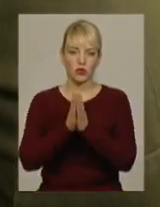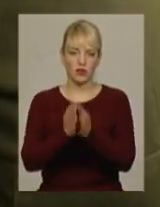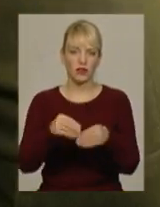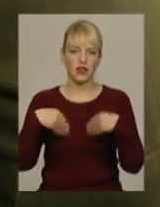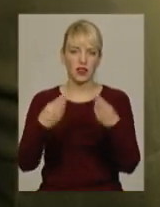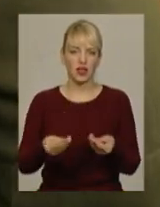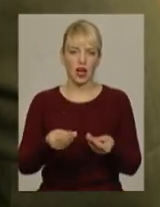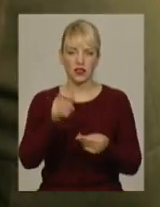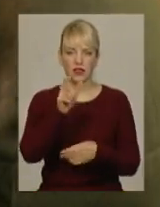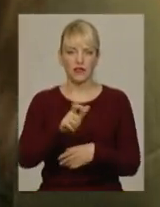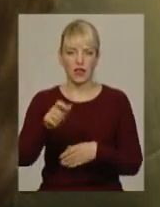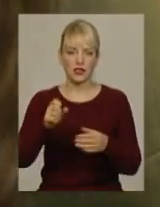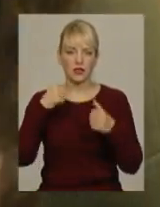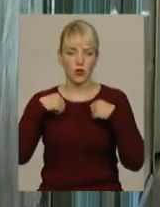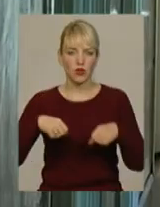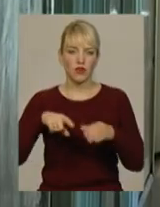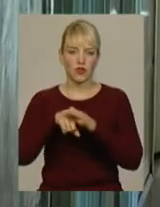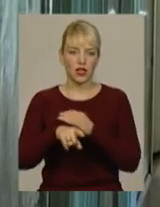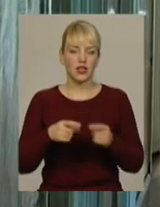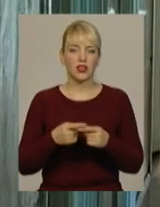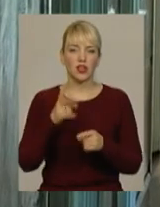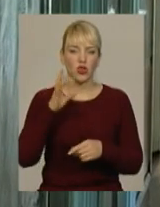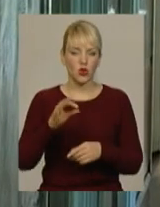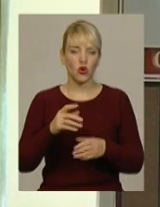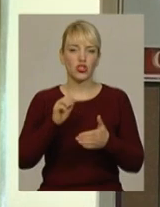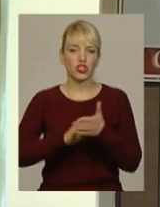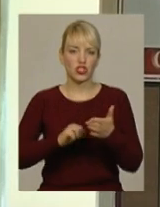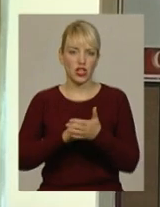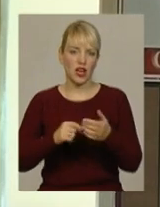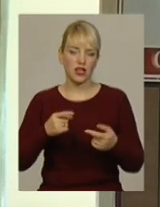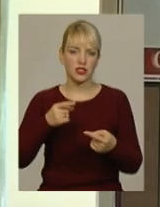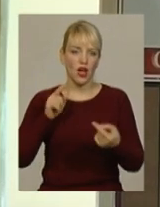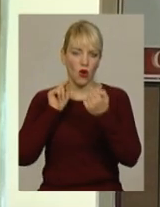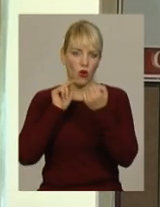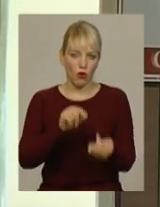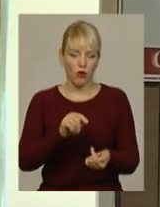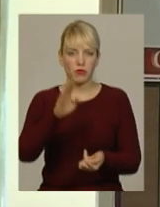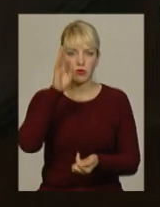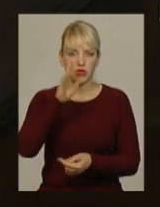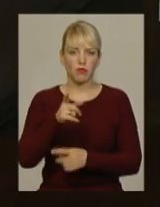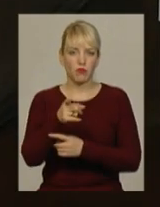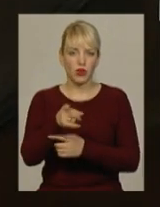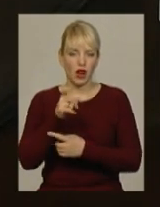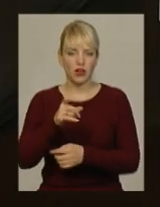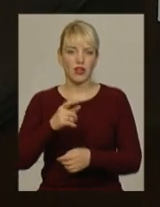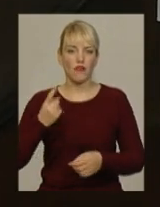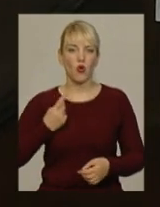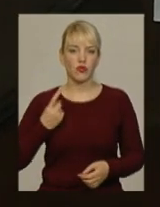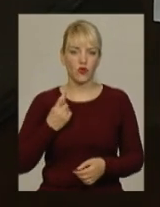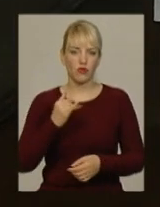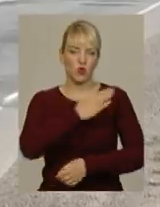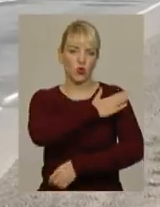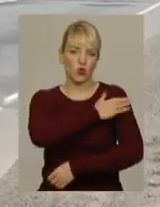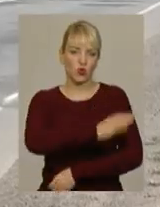'язням спокійно втекти, та через опір відкрив вогонь. В результаті перестрілки один конвоїр був поранений в обидві руки, другий – у стегно,